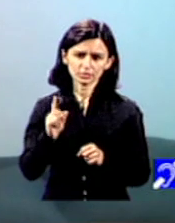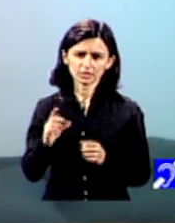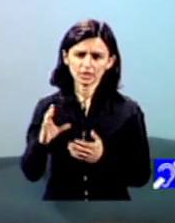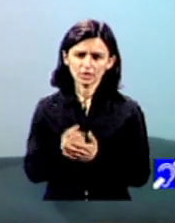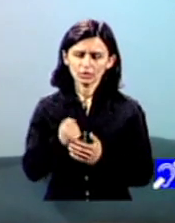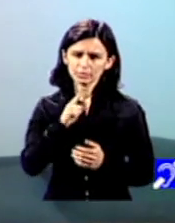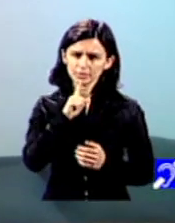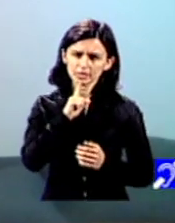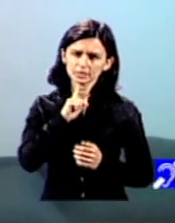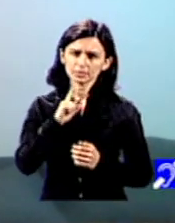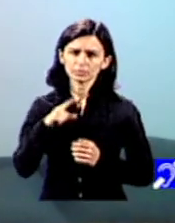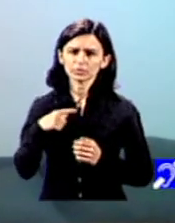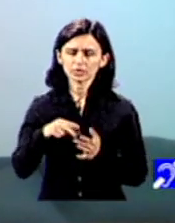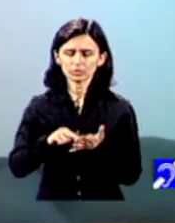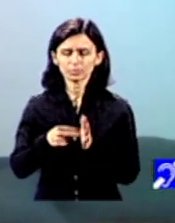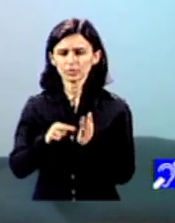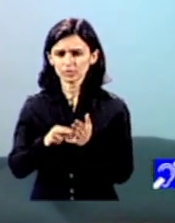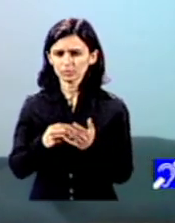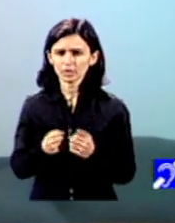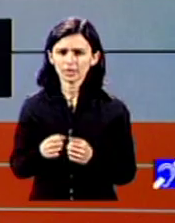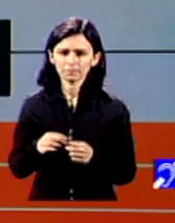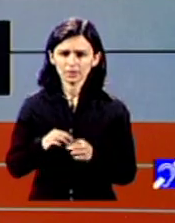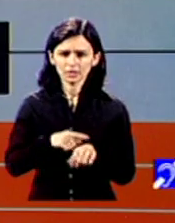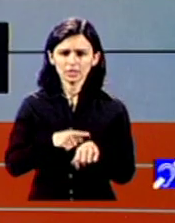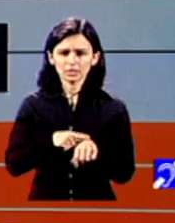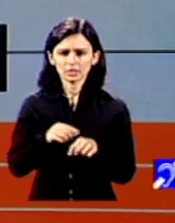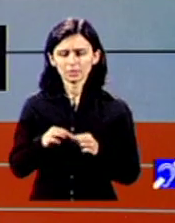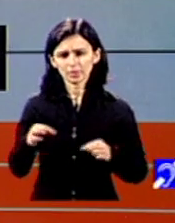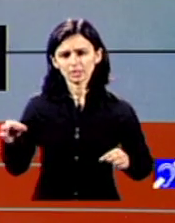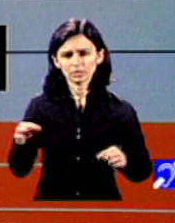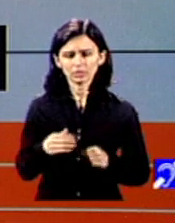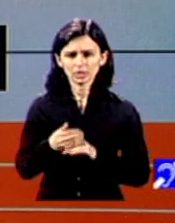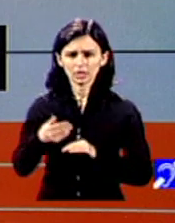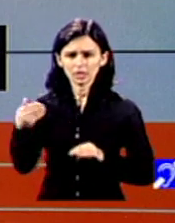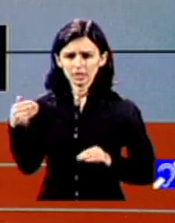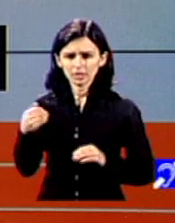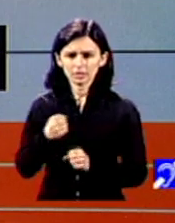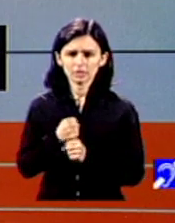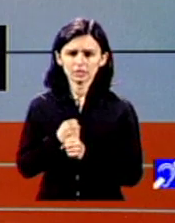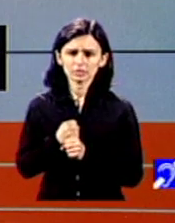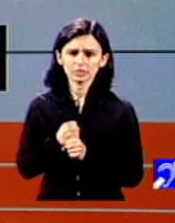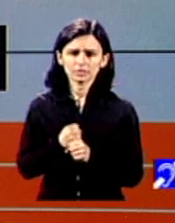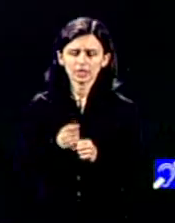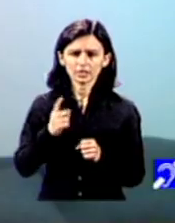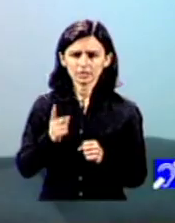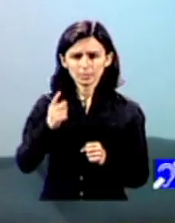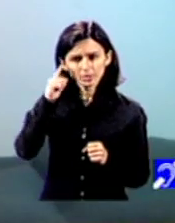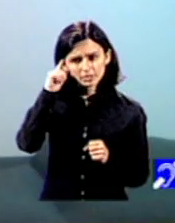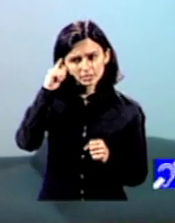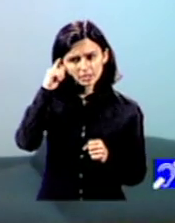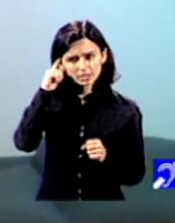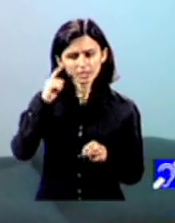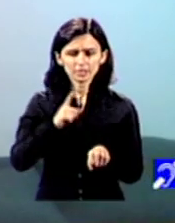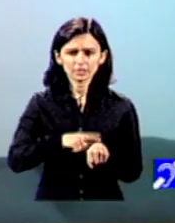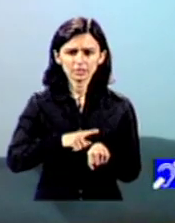îndelungată înainte să dorească să deruleze proiecte bazate pe aceste fonduri să se gândească din timp pentru că